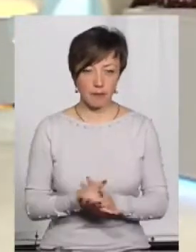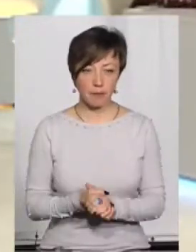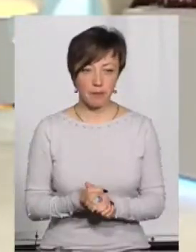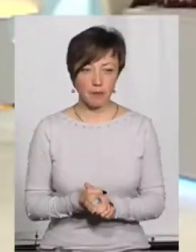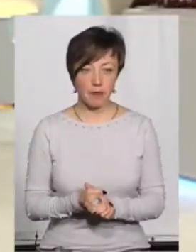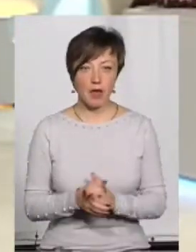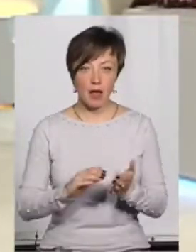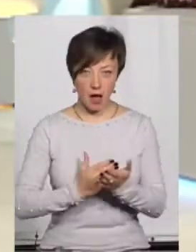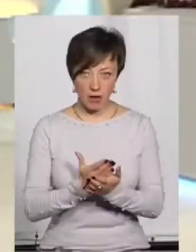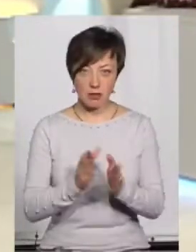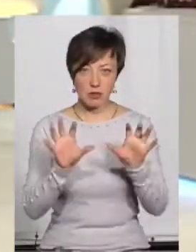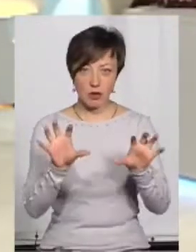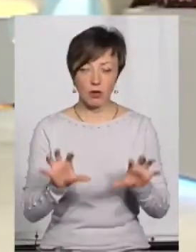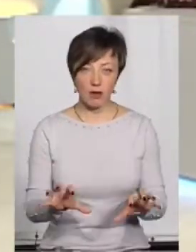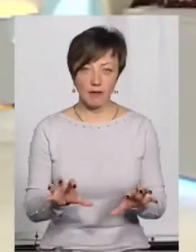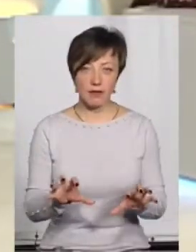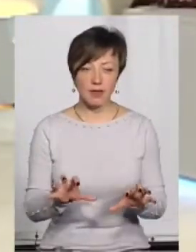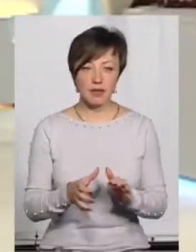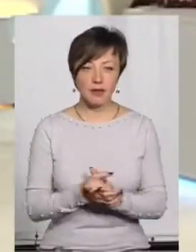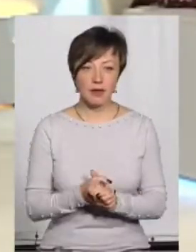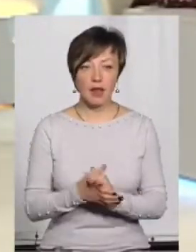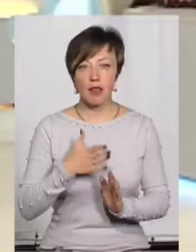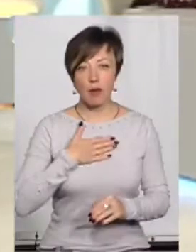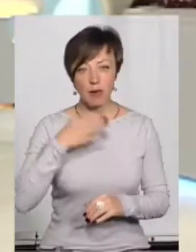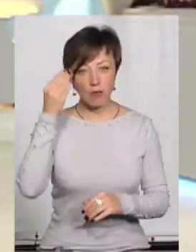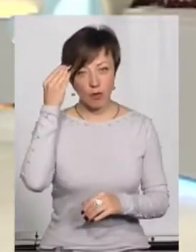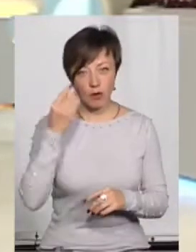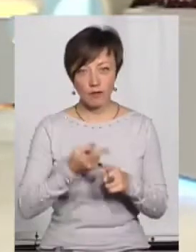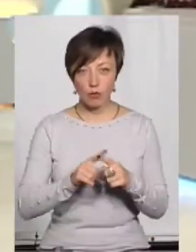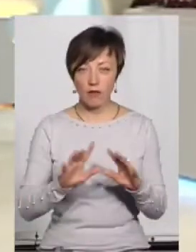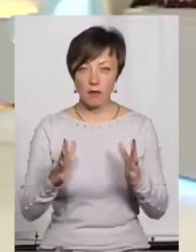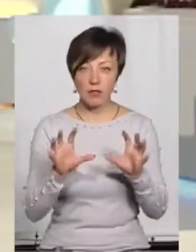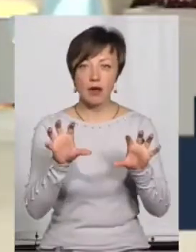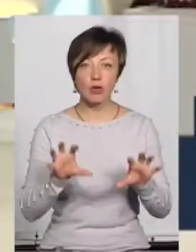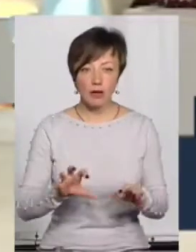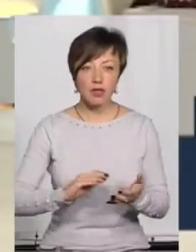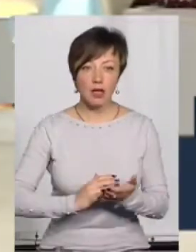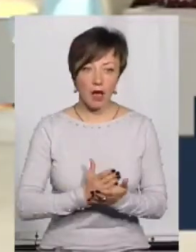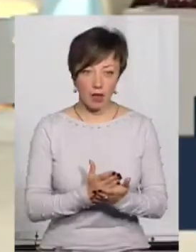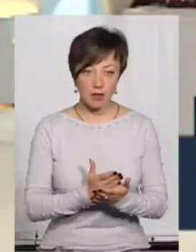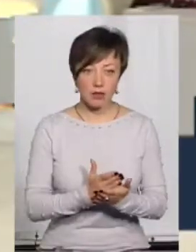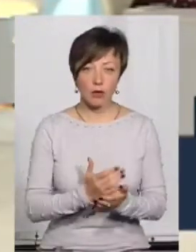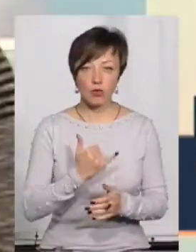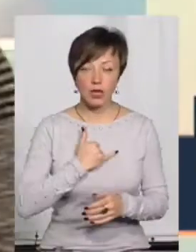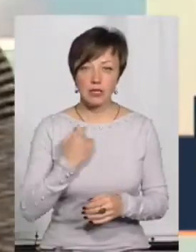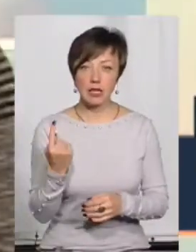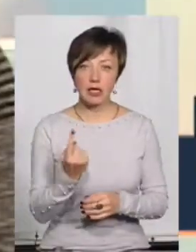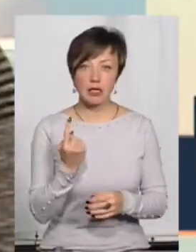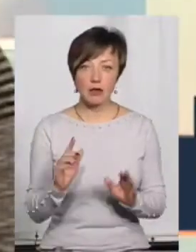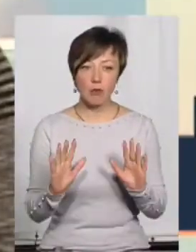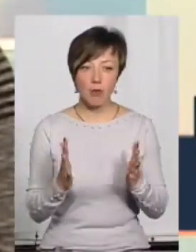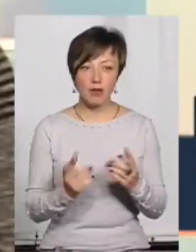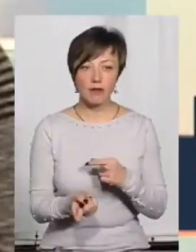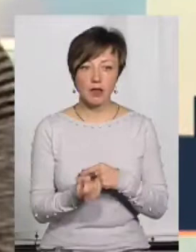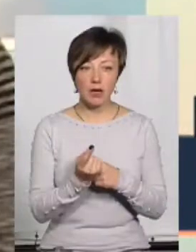Наскільки якісне наше законодавство? На мій погляд, в даному випадку законодавство якісне. В нас єдиний момент